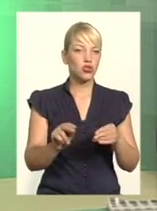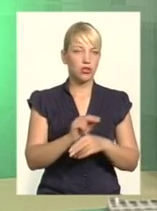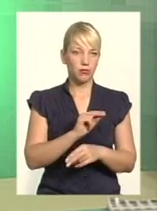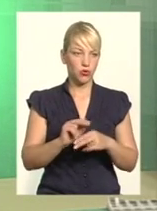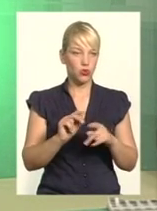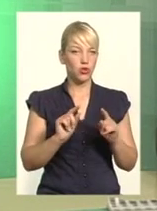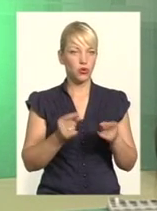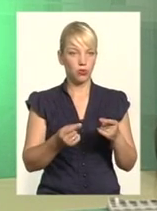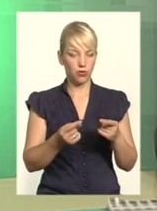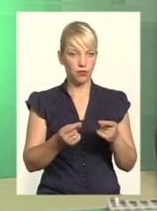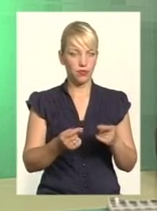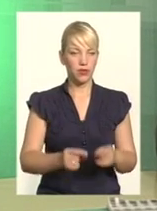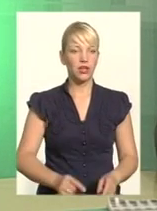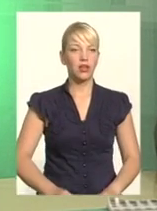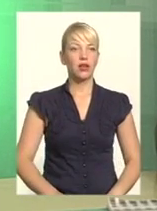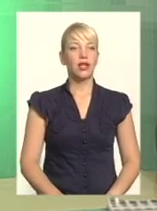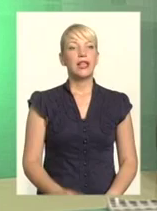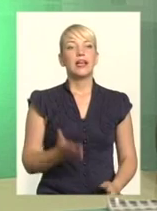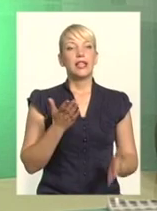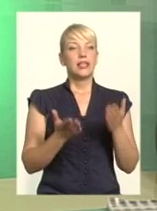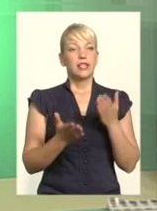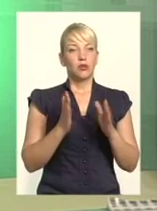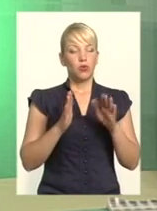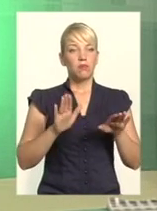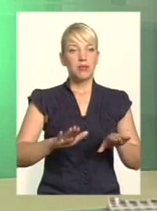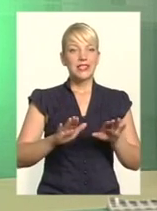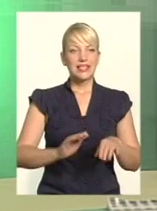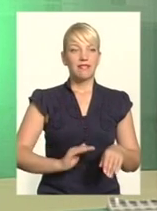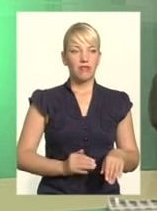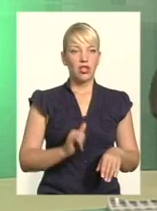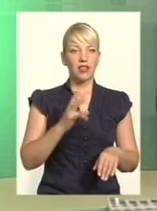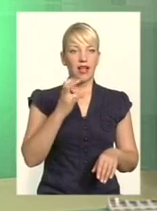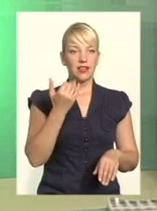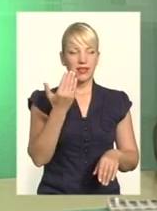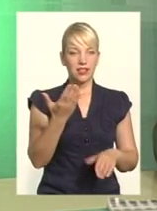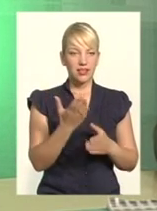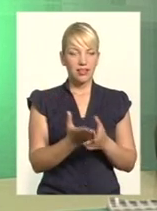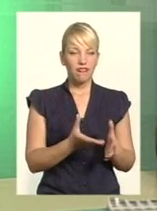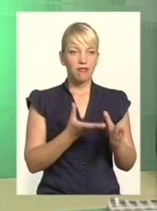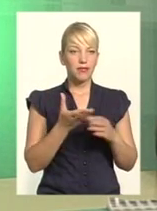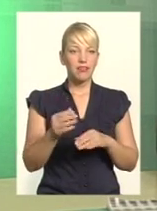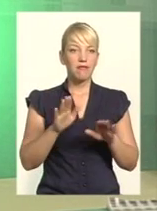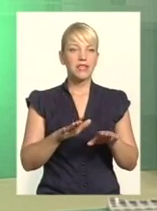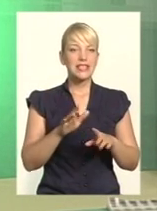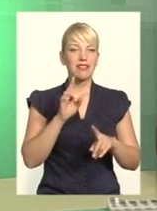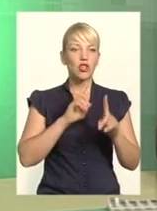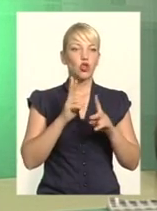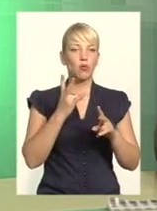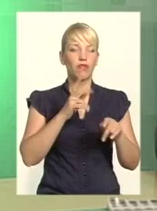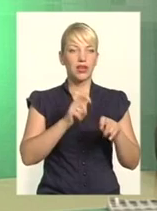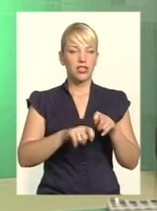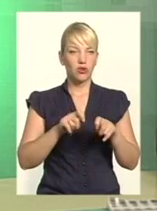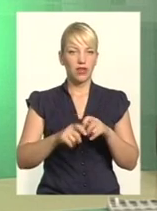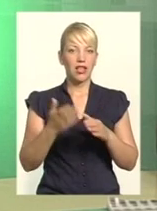Тому, раз, по-друге, якщо будуть місцеві фірми, на них є вплив відповідно місцевих рад, які мають контролювати. А